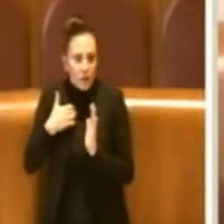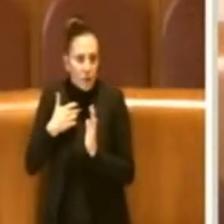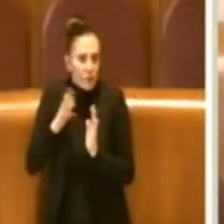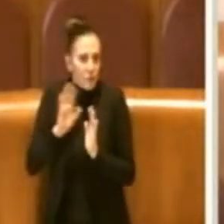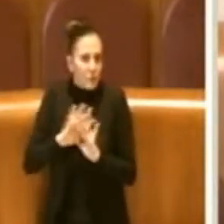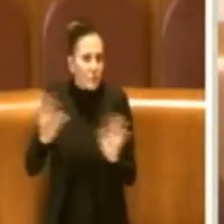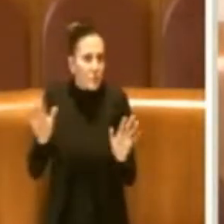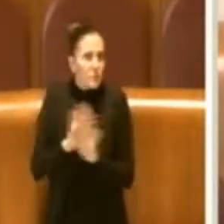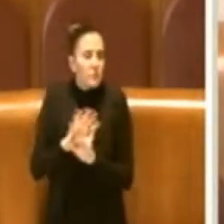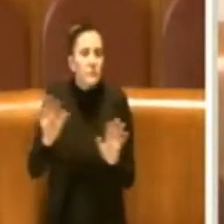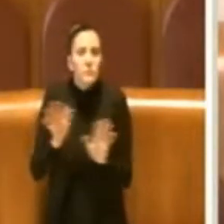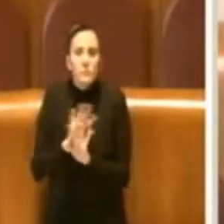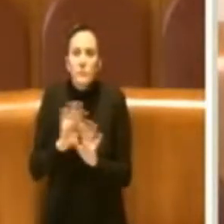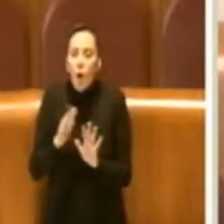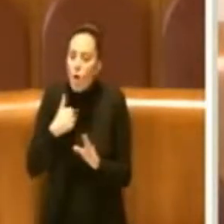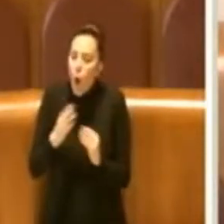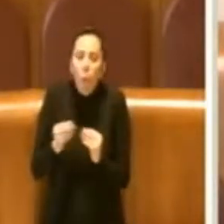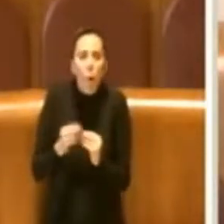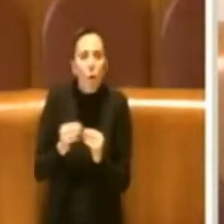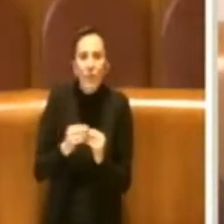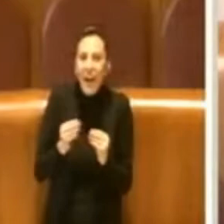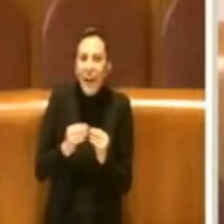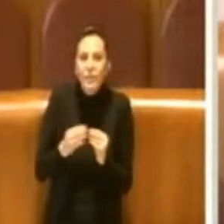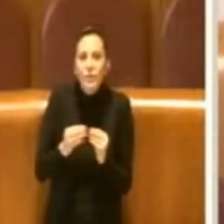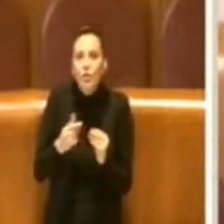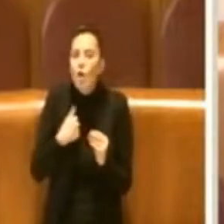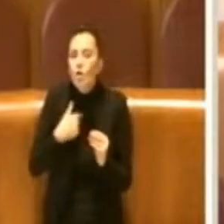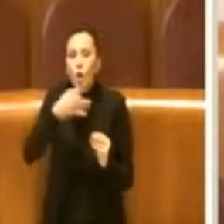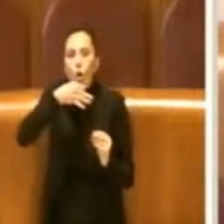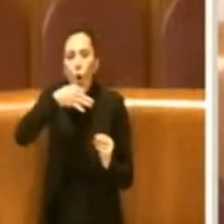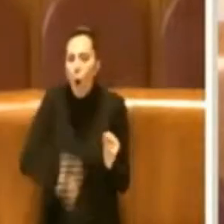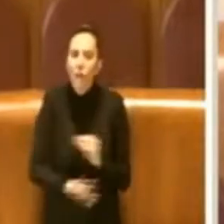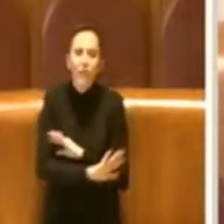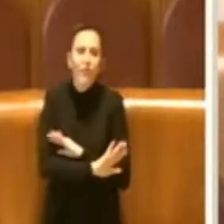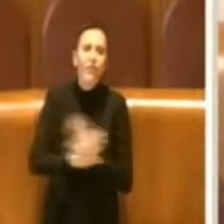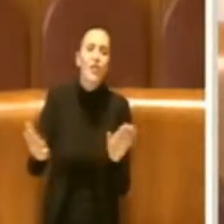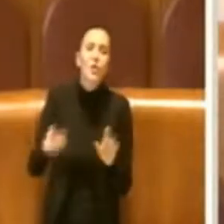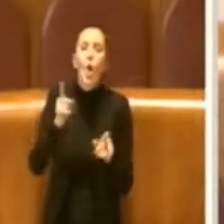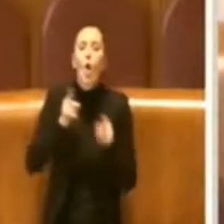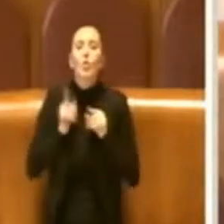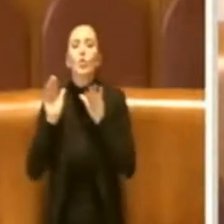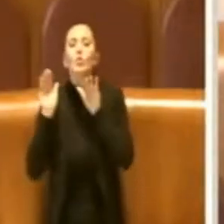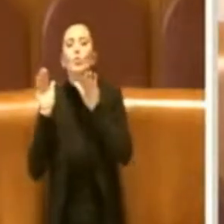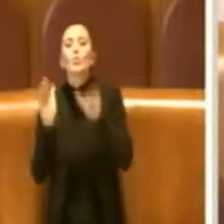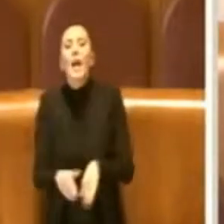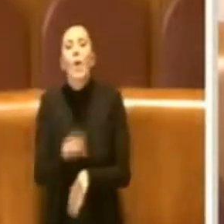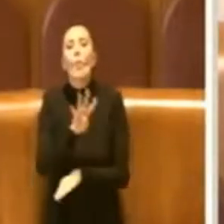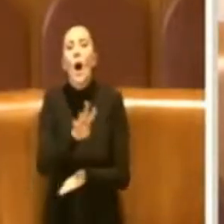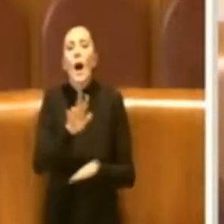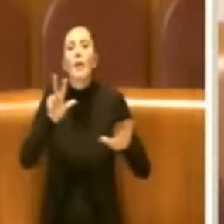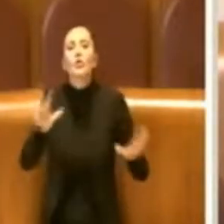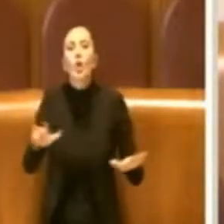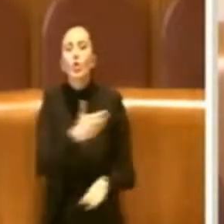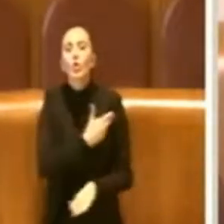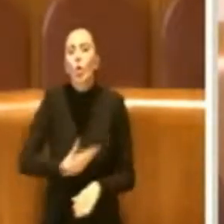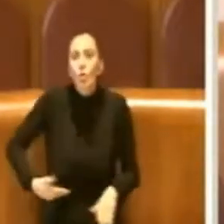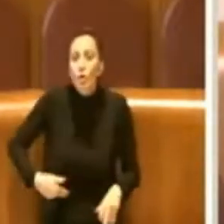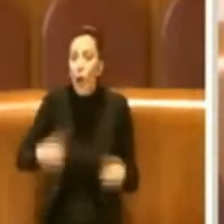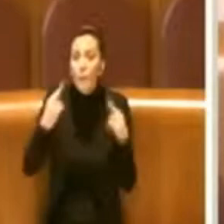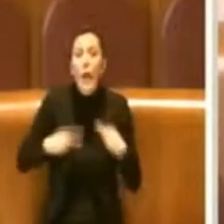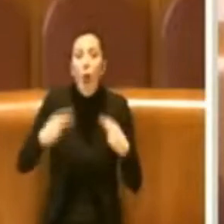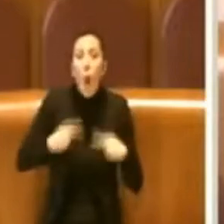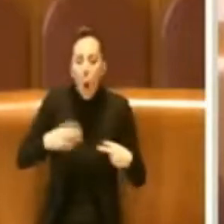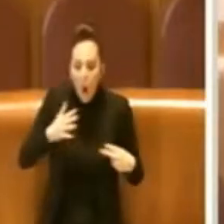volermi osannare, ma lo faccio perché sono fermamente convinta della tutela dei 48 consiglieri, perché l'ho visto, perché lo vivo